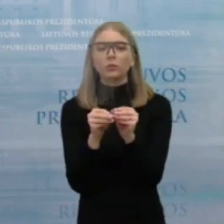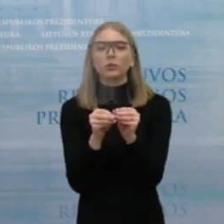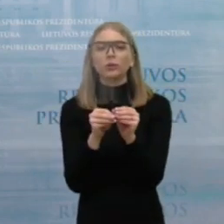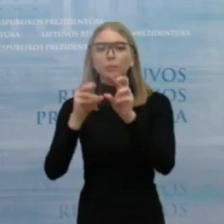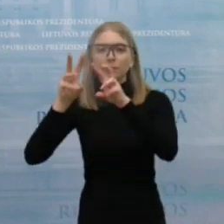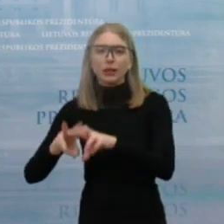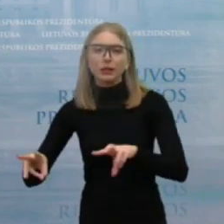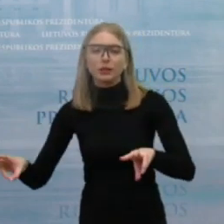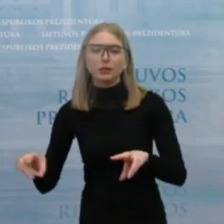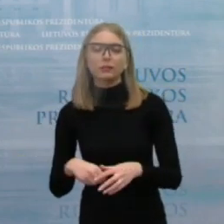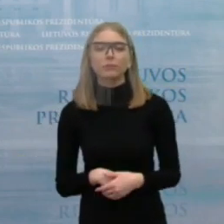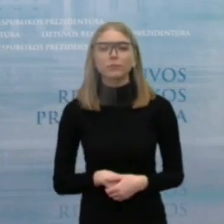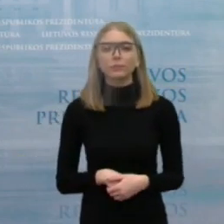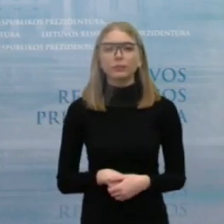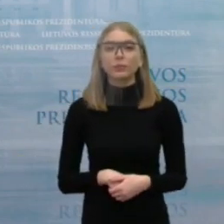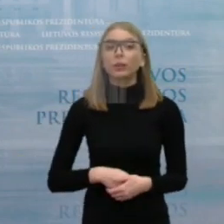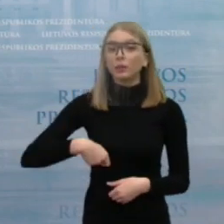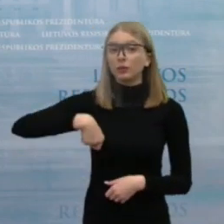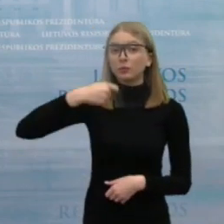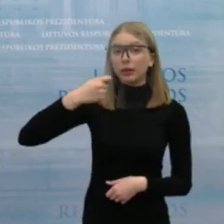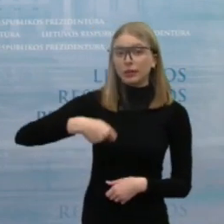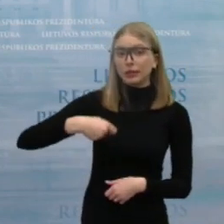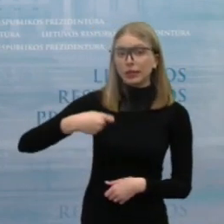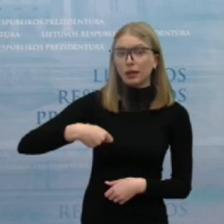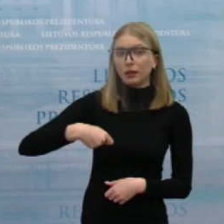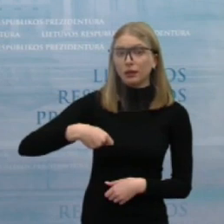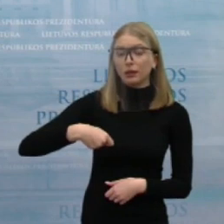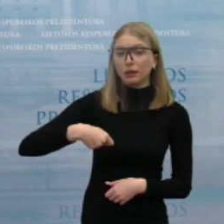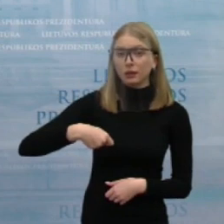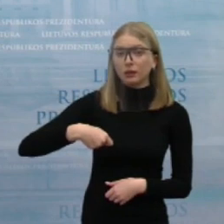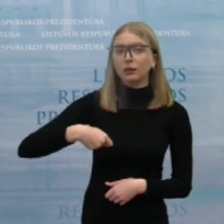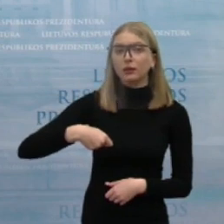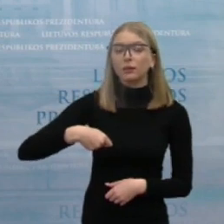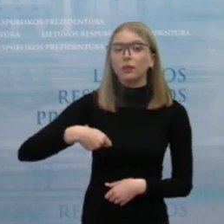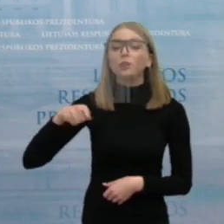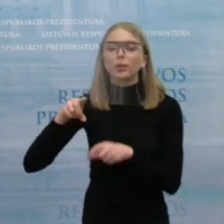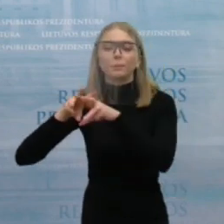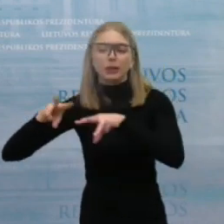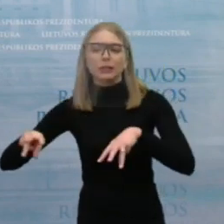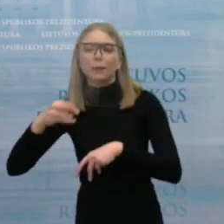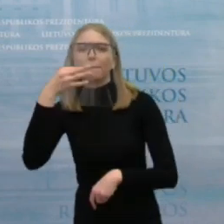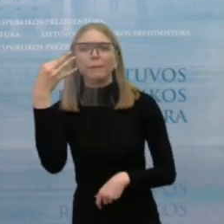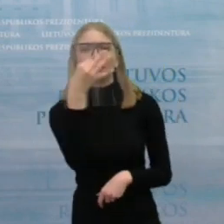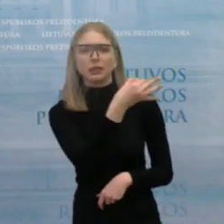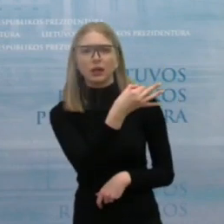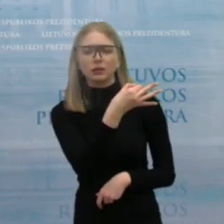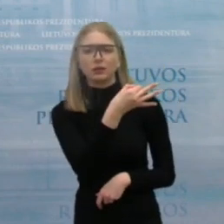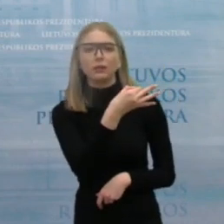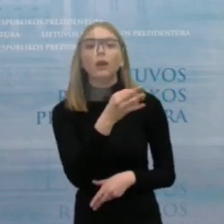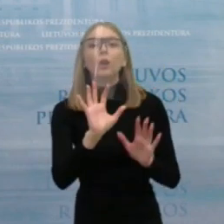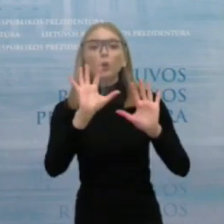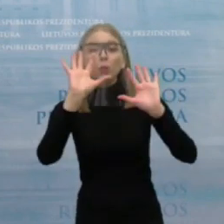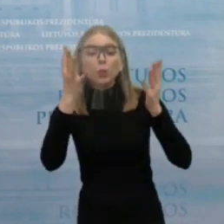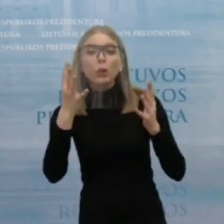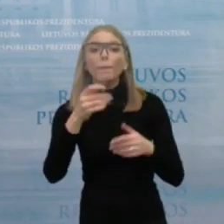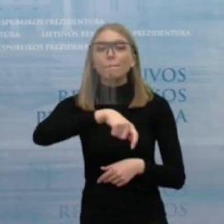prezidentas išgirdo, iš ministro, kad sujungus prezidento ir ministerijos